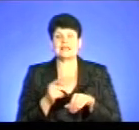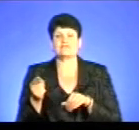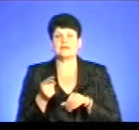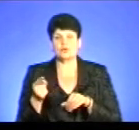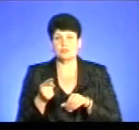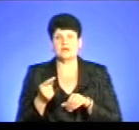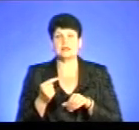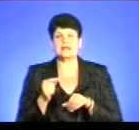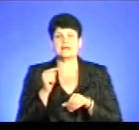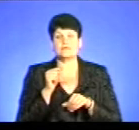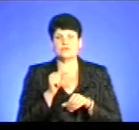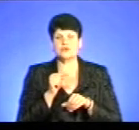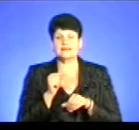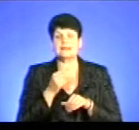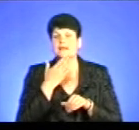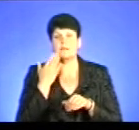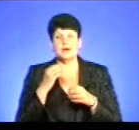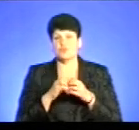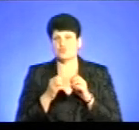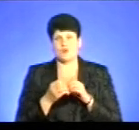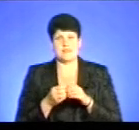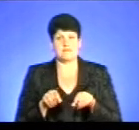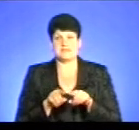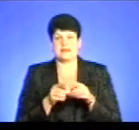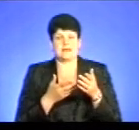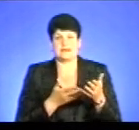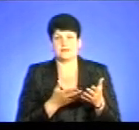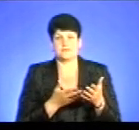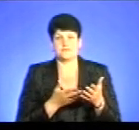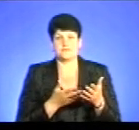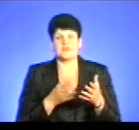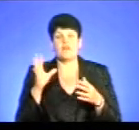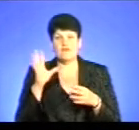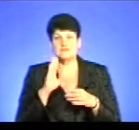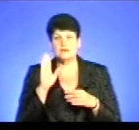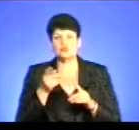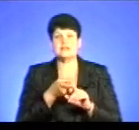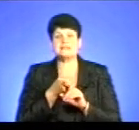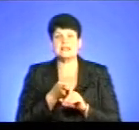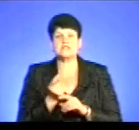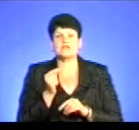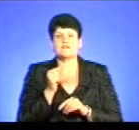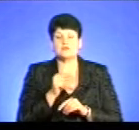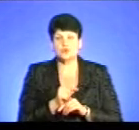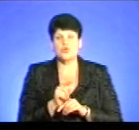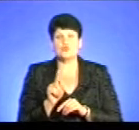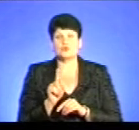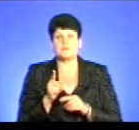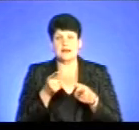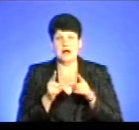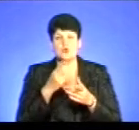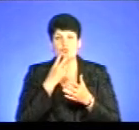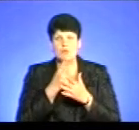немає взагалі проблем, як таких. Тобто все буде залежати від того, ми реально побачимо